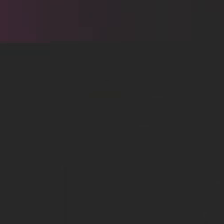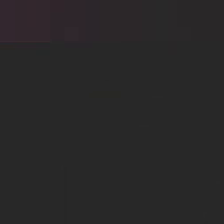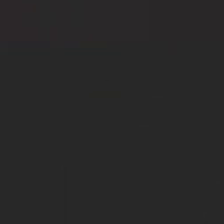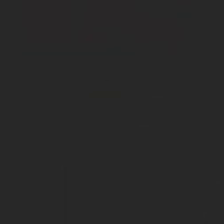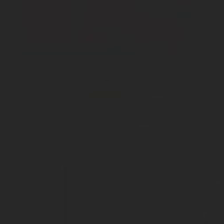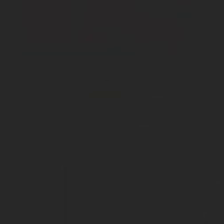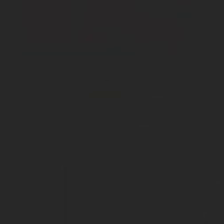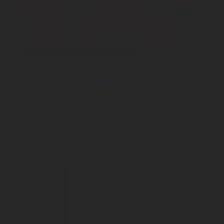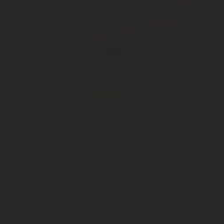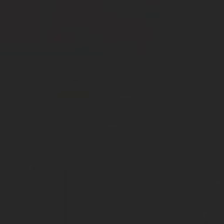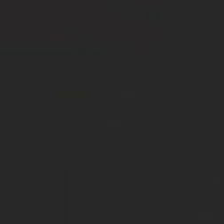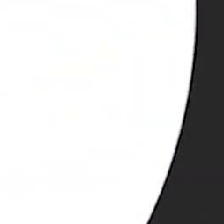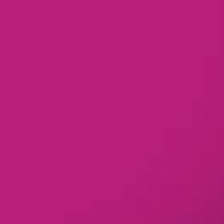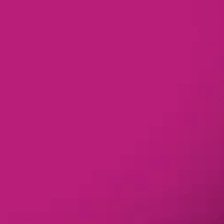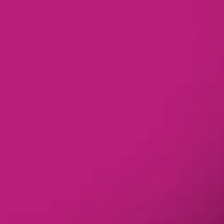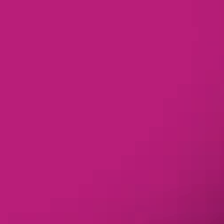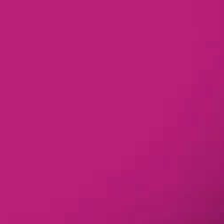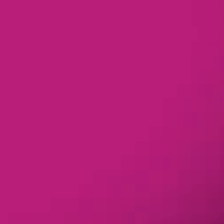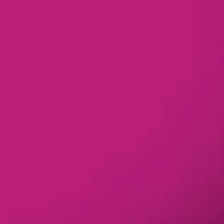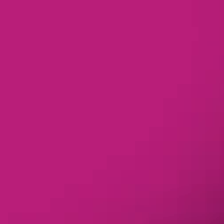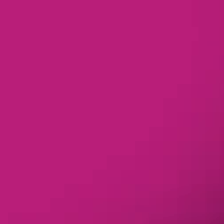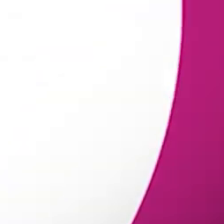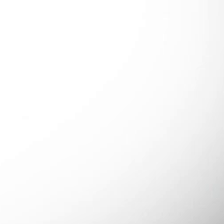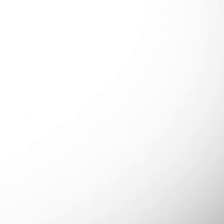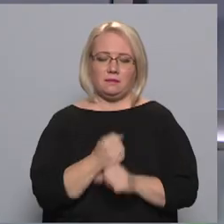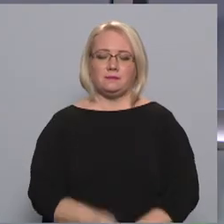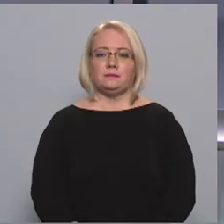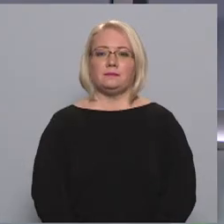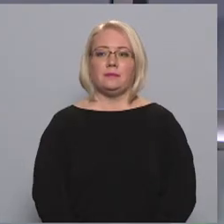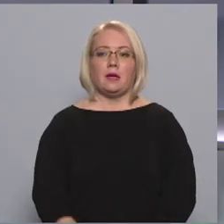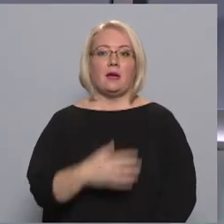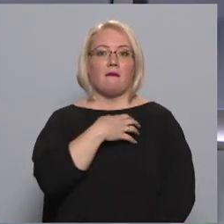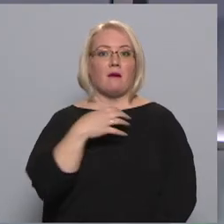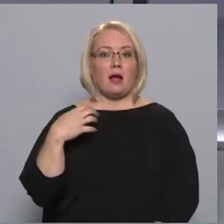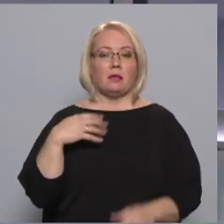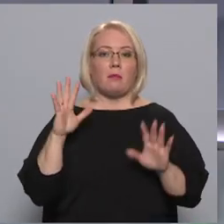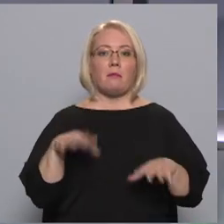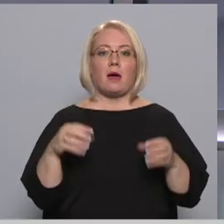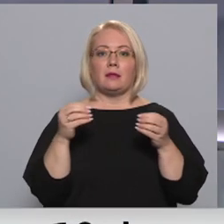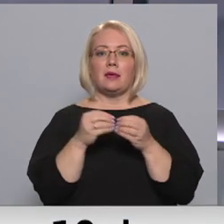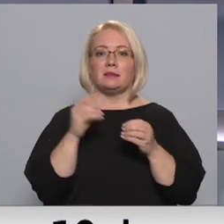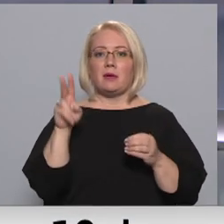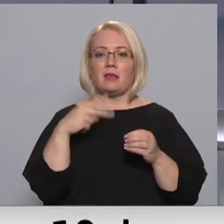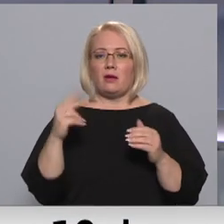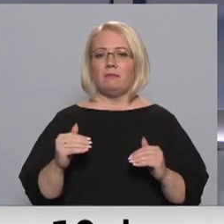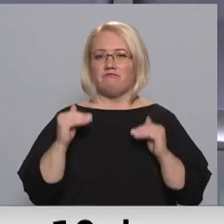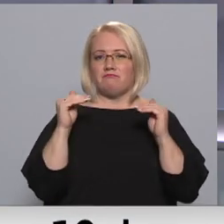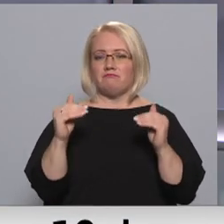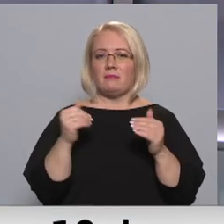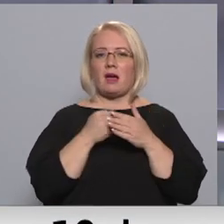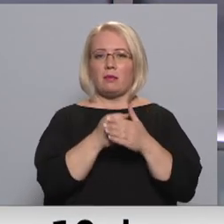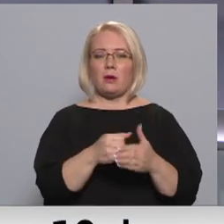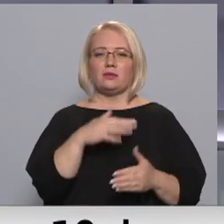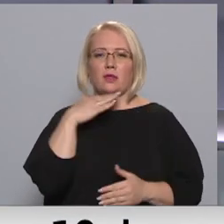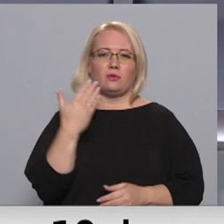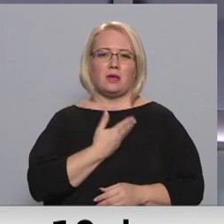Re! Viss ēters ir te! Valdība par 10 eiro palielinājusi atbalstu vairākām